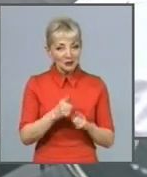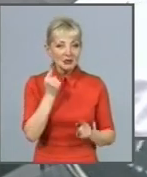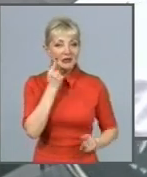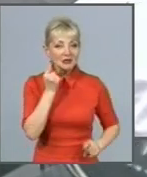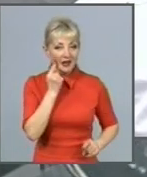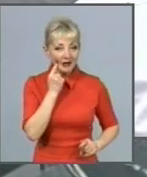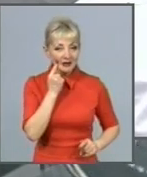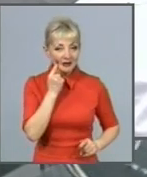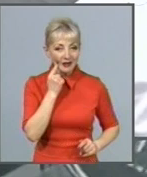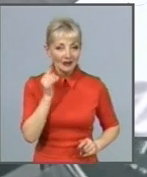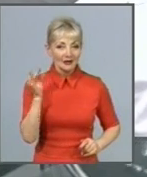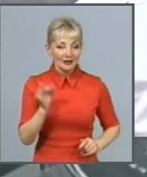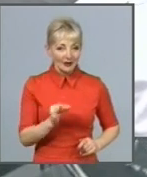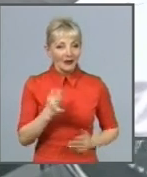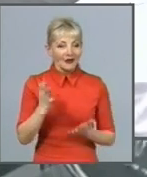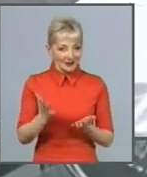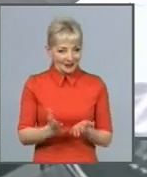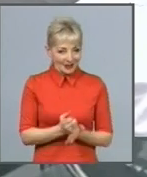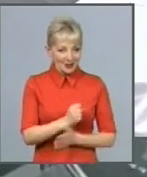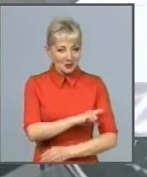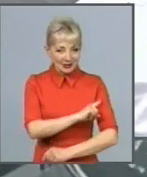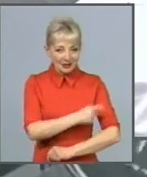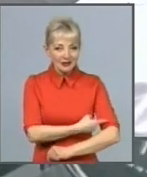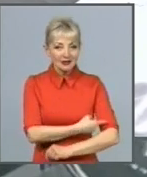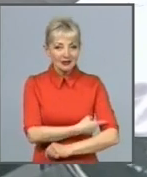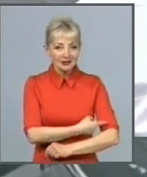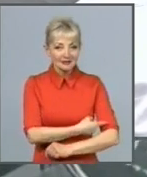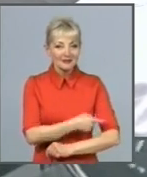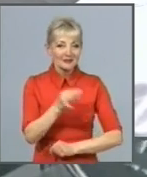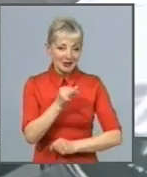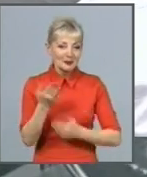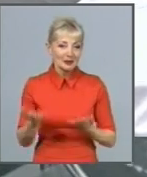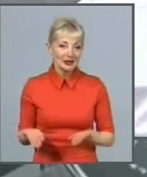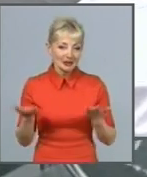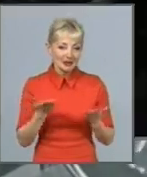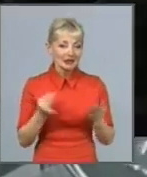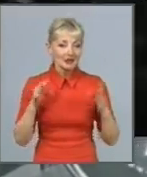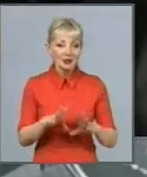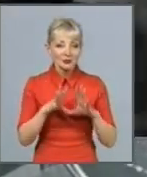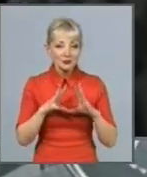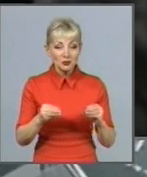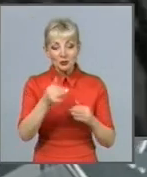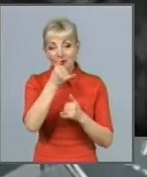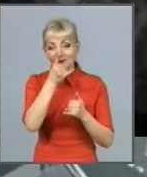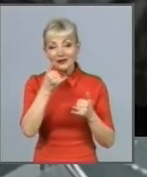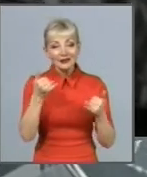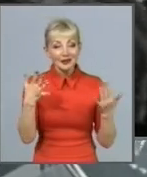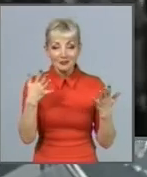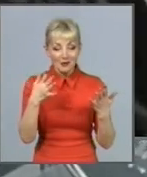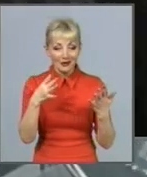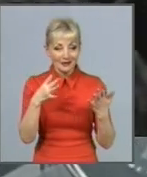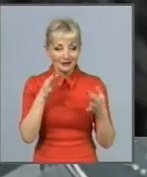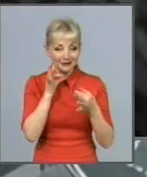нашёл силу, пригласил. І все, і не мог оторватися. А ти